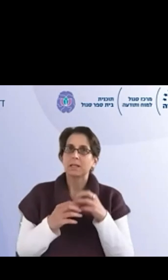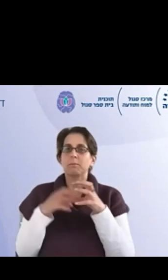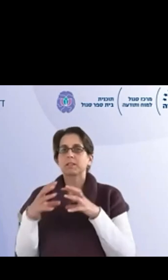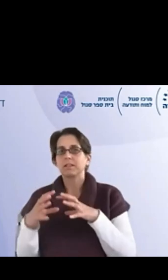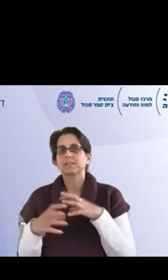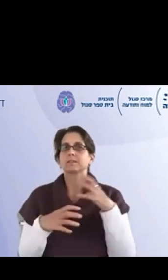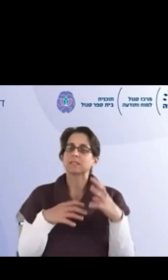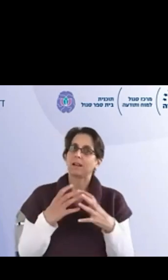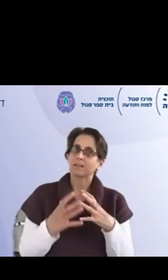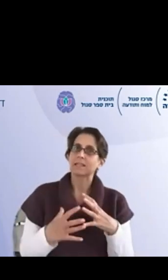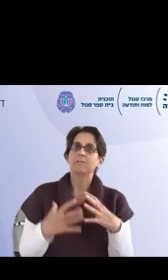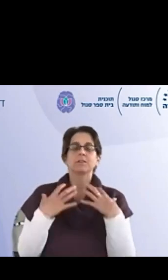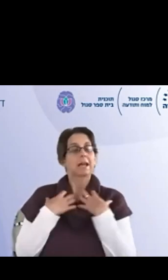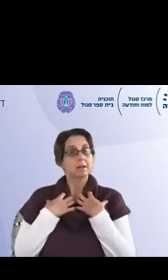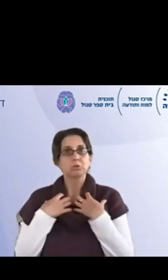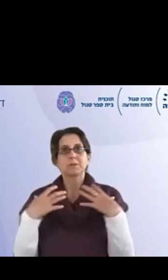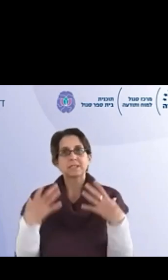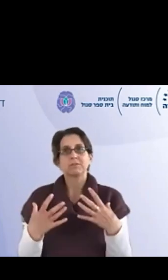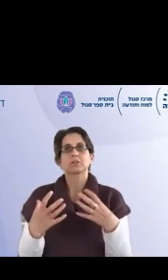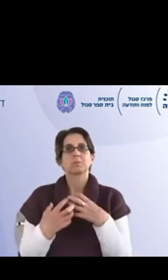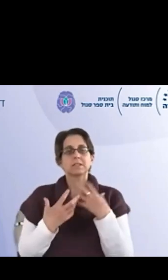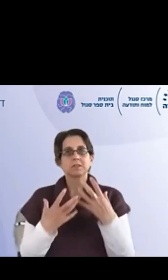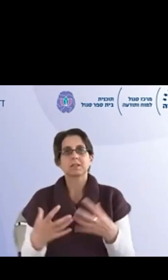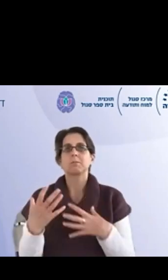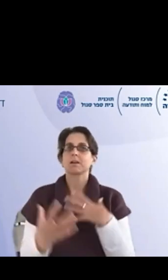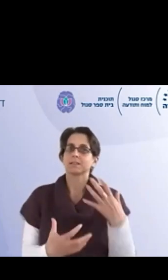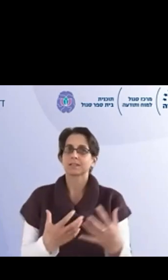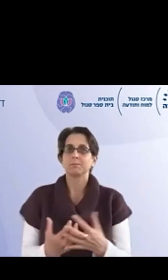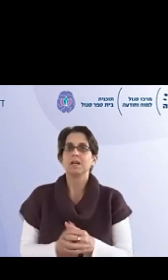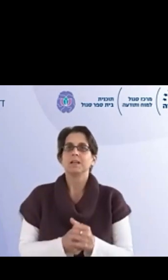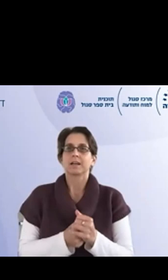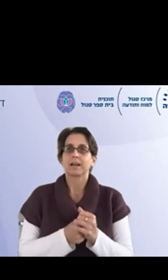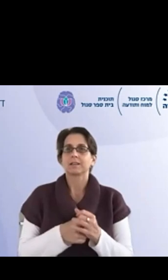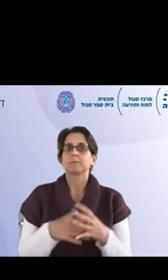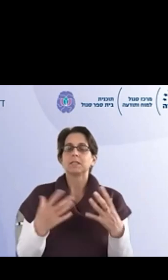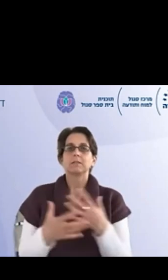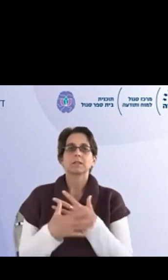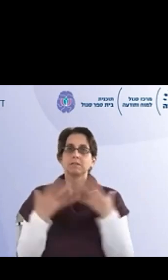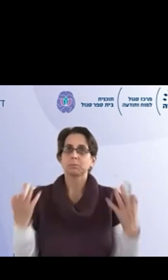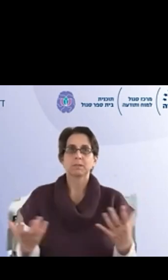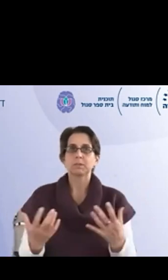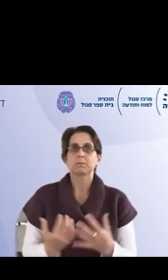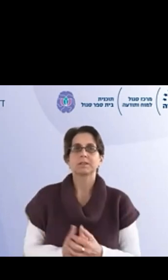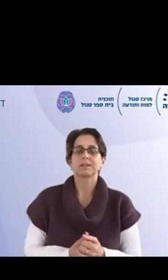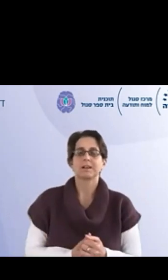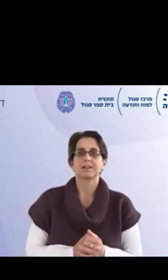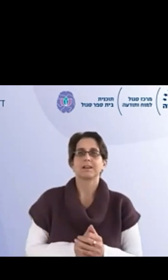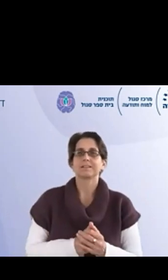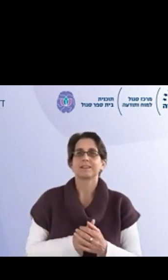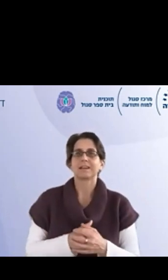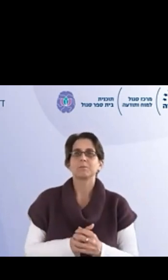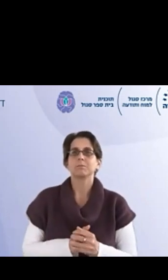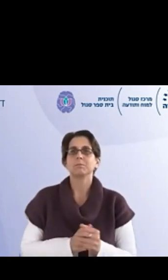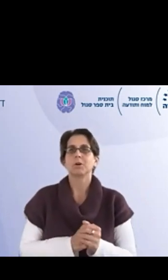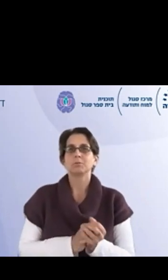בצעדים קטנים אמרת הכנשתי זה בהתחלה לצוות והיה לי אמון בצוות שאם הצוות יתחבר לזה זה גם יגיע לתלמידים עכשיו את באמת מדברת על